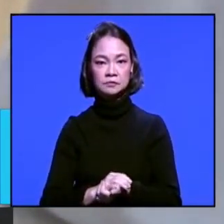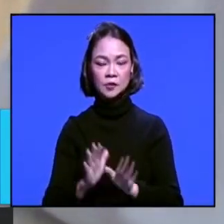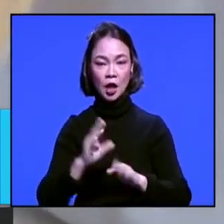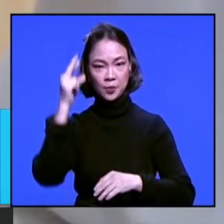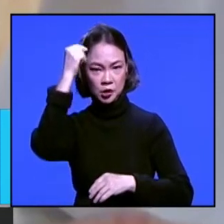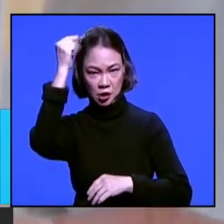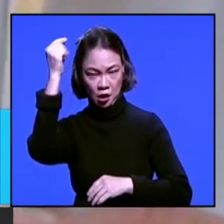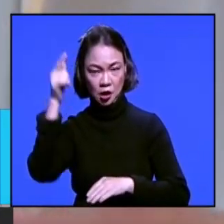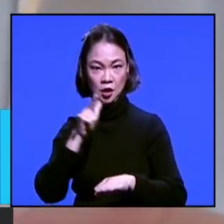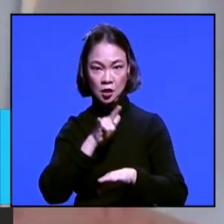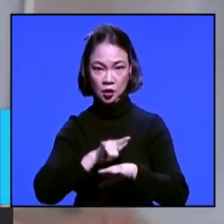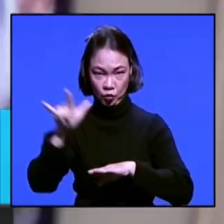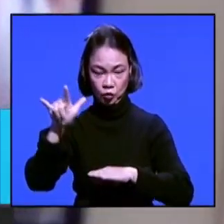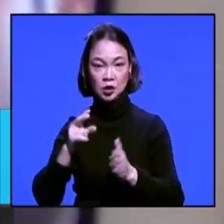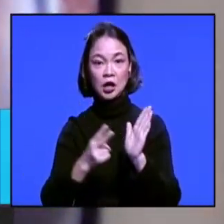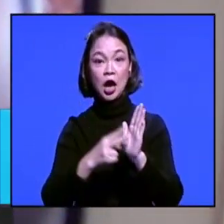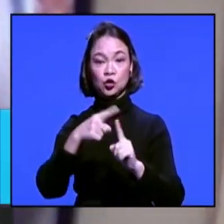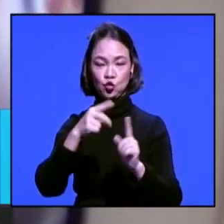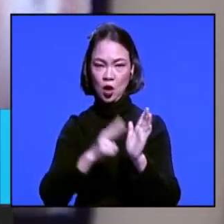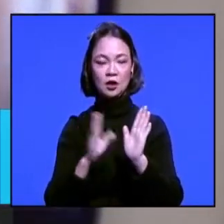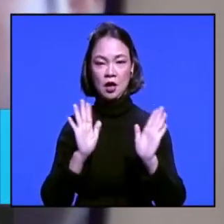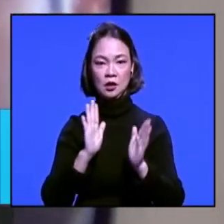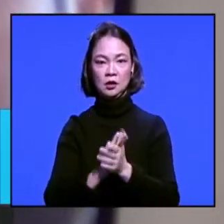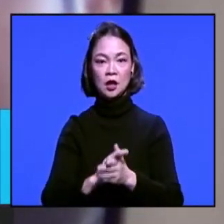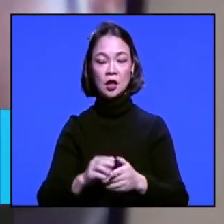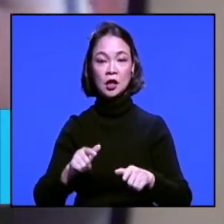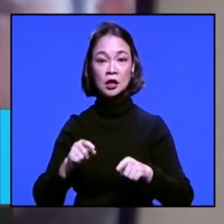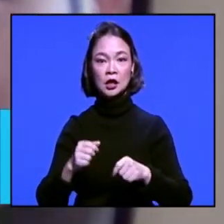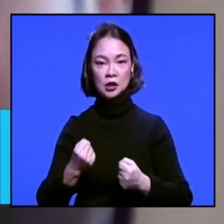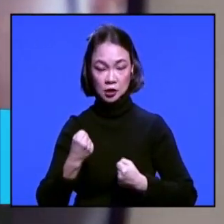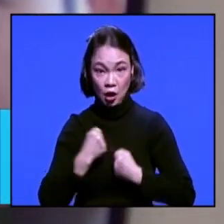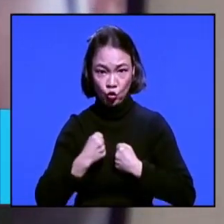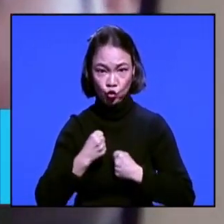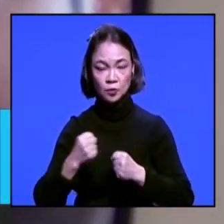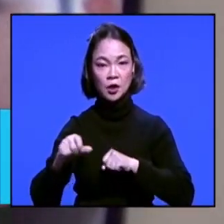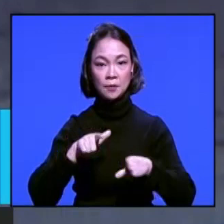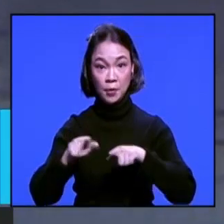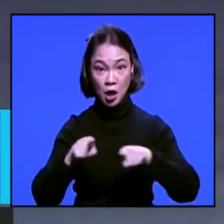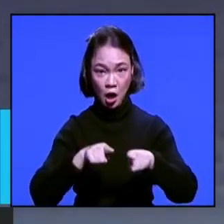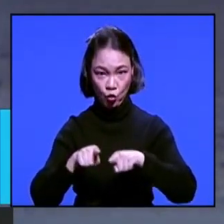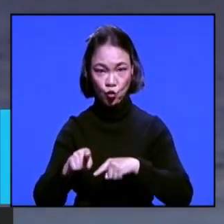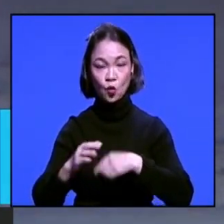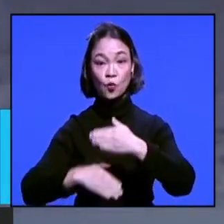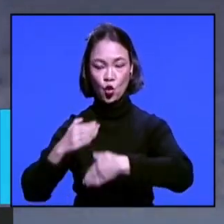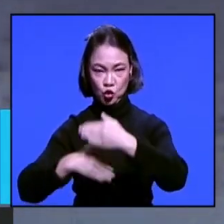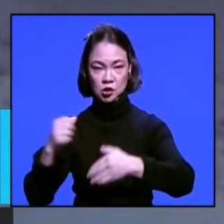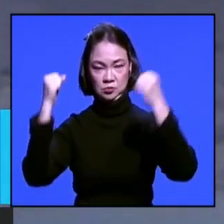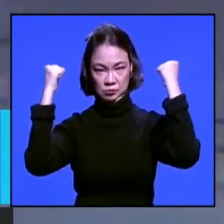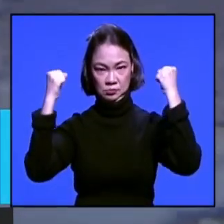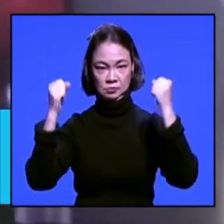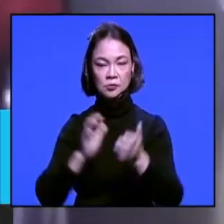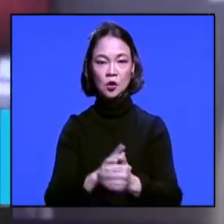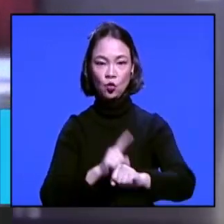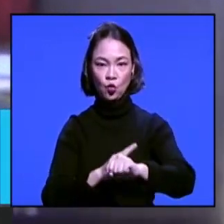berencana menyusul sang anak ke Natuna karena khawatir. Malah mengganggu proses karantina yang steril dari berbagai resiko virus. Masa karantina